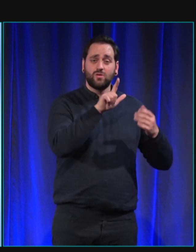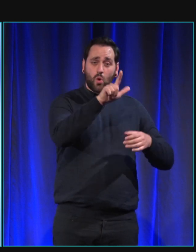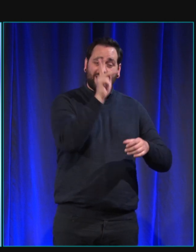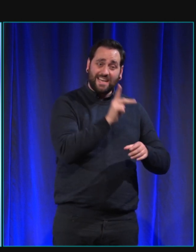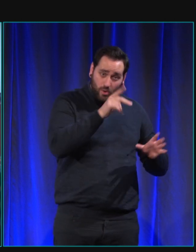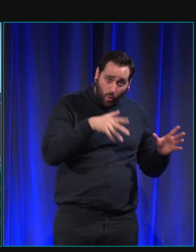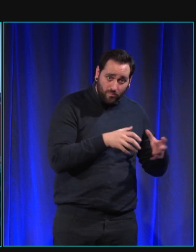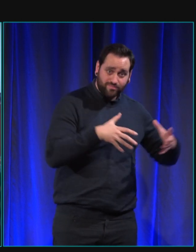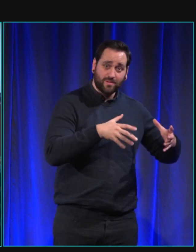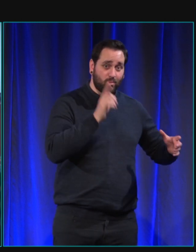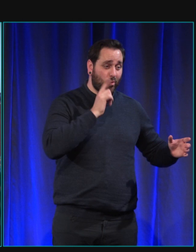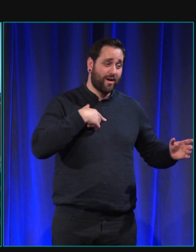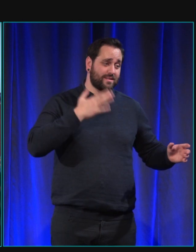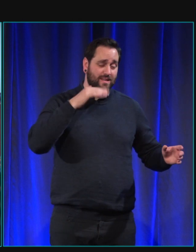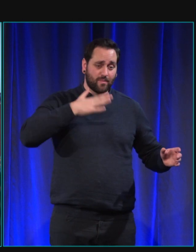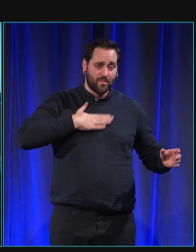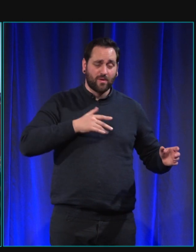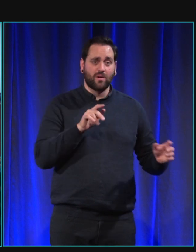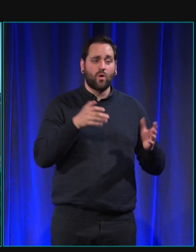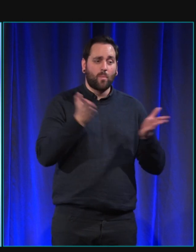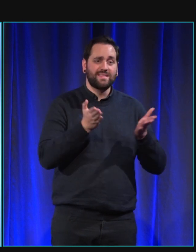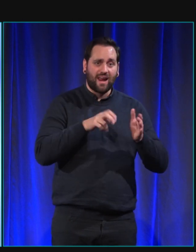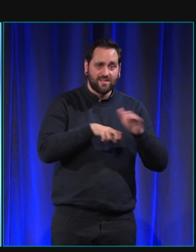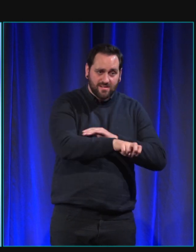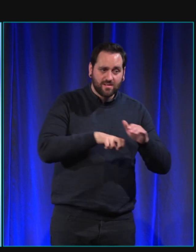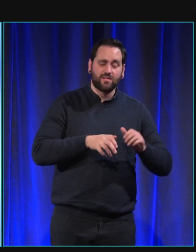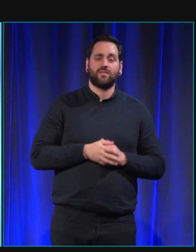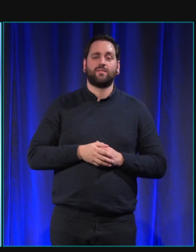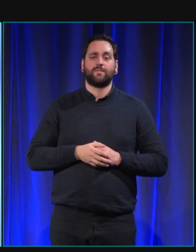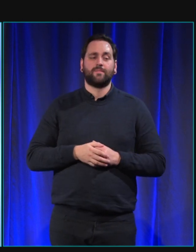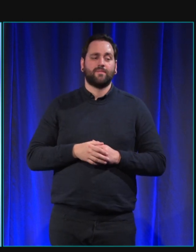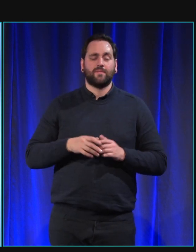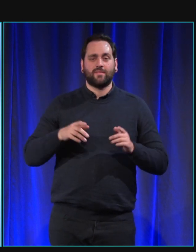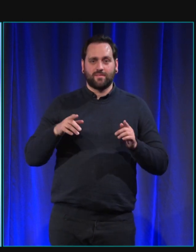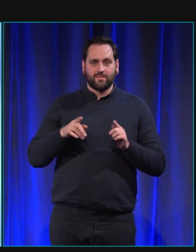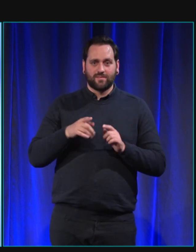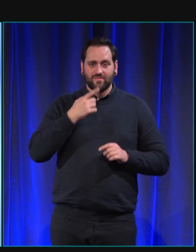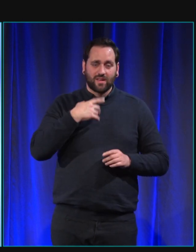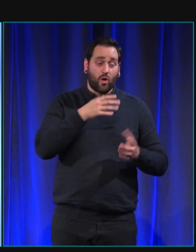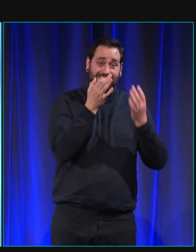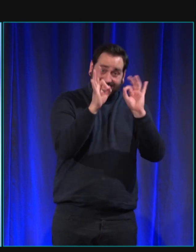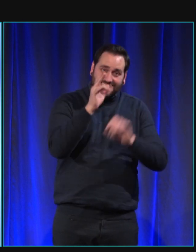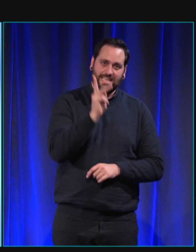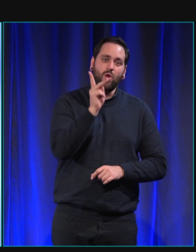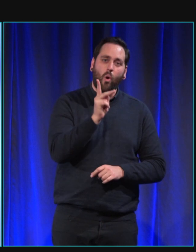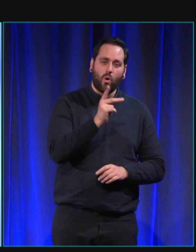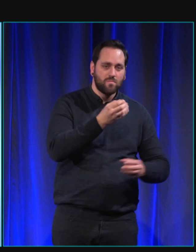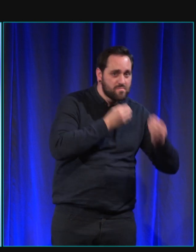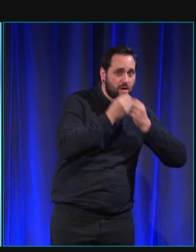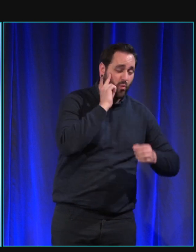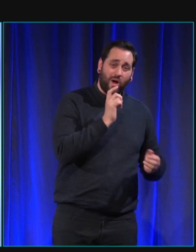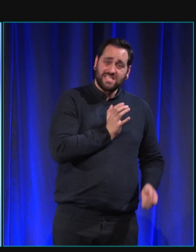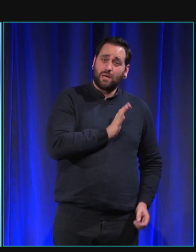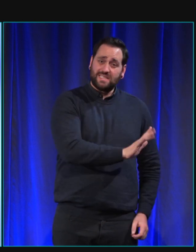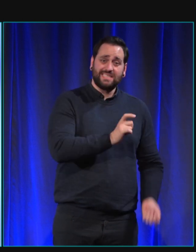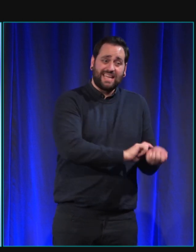pourtant elle était avec ma maman elle allait bien elle faisait des tentes elle n'a pas eu plus d'alimentation mais elle a pris 10 kilos de stress et